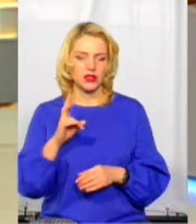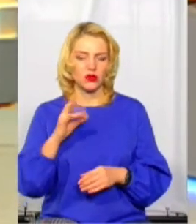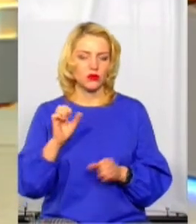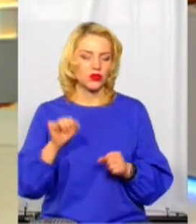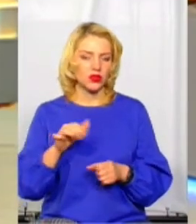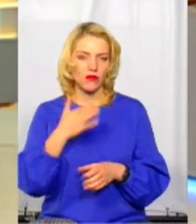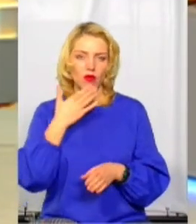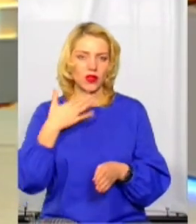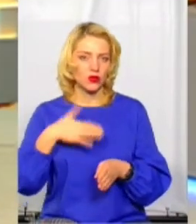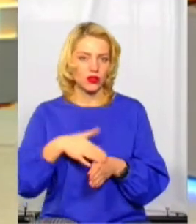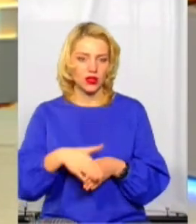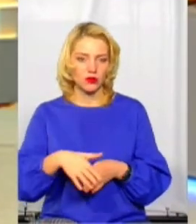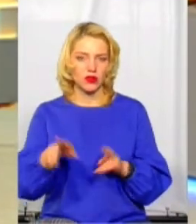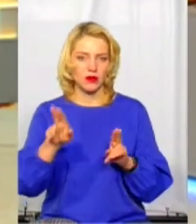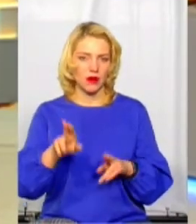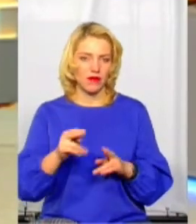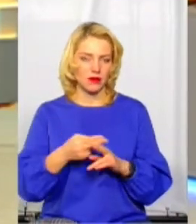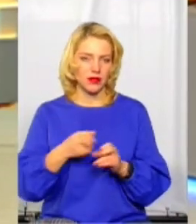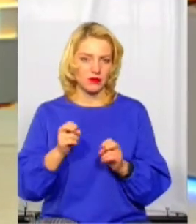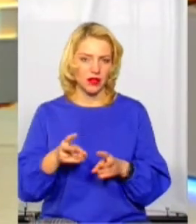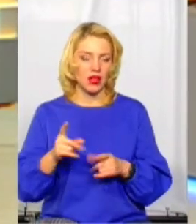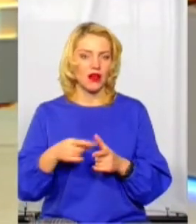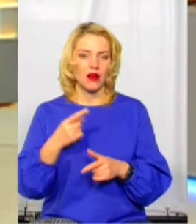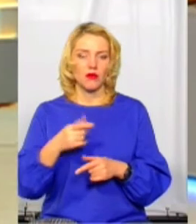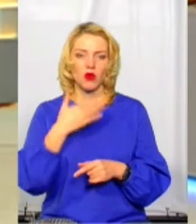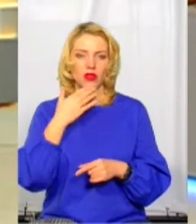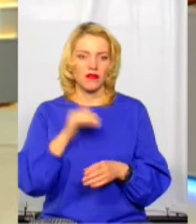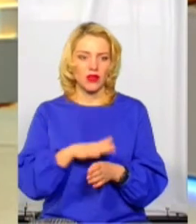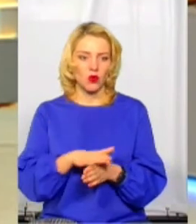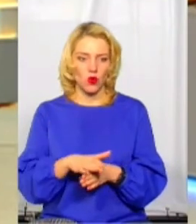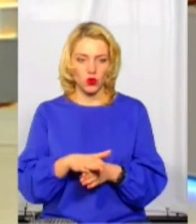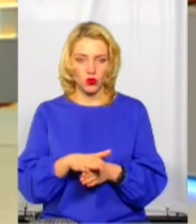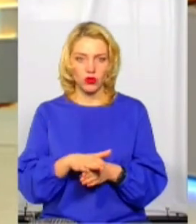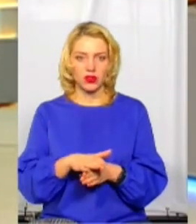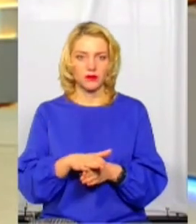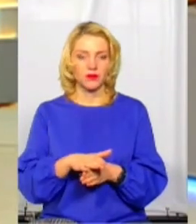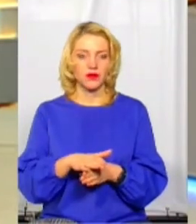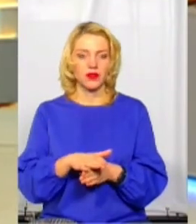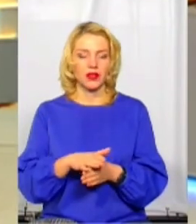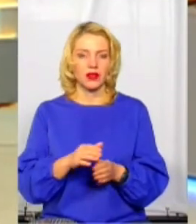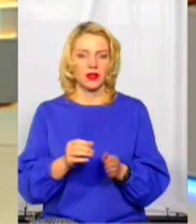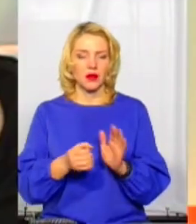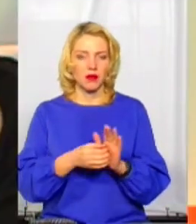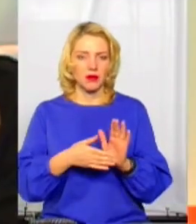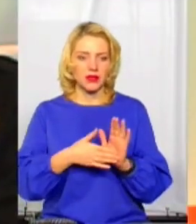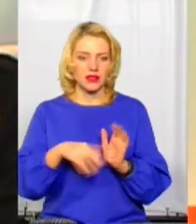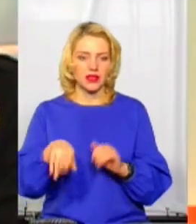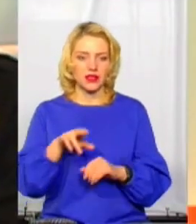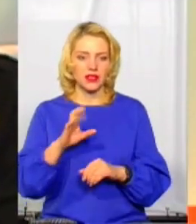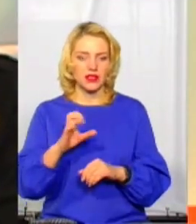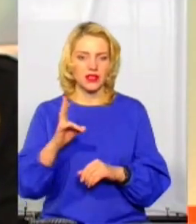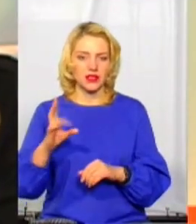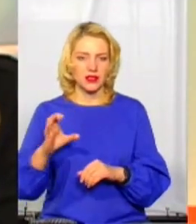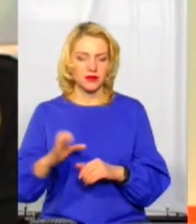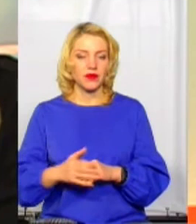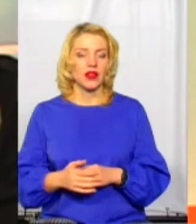не дотримуються правил безпеки або навіть не виконують приписів ДСНС? В цілому